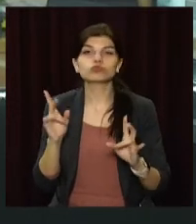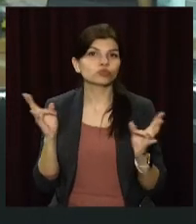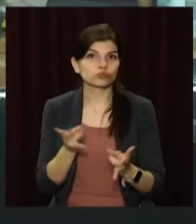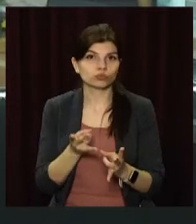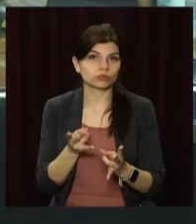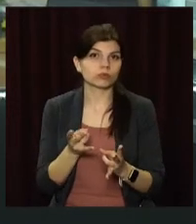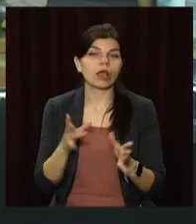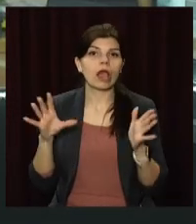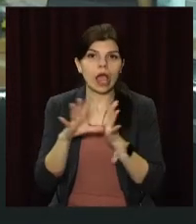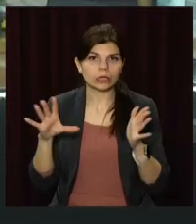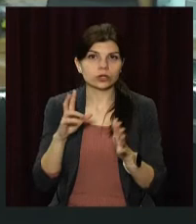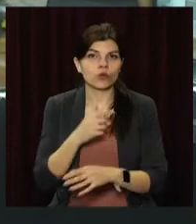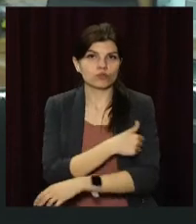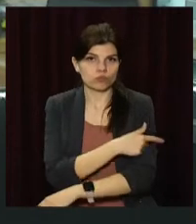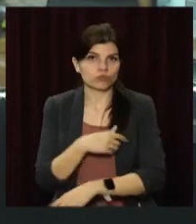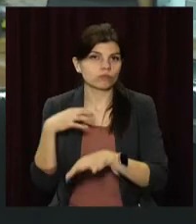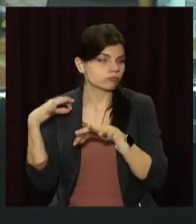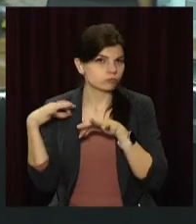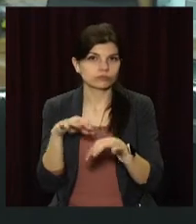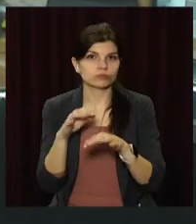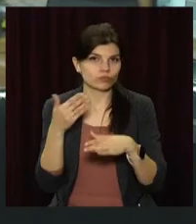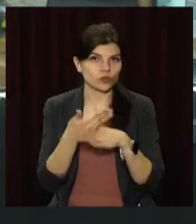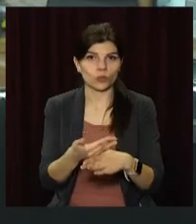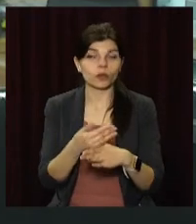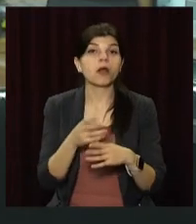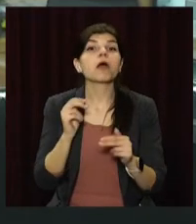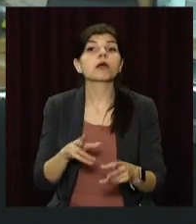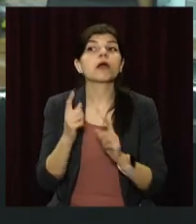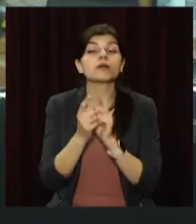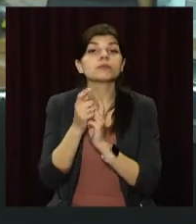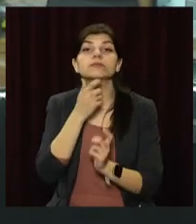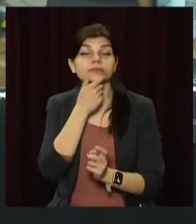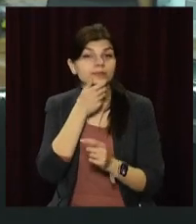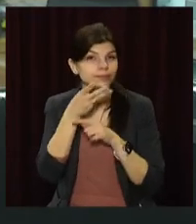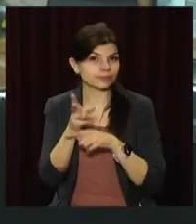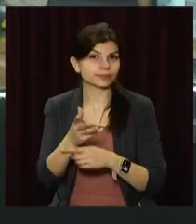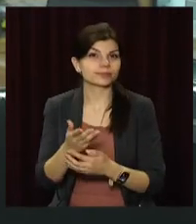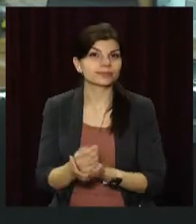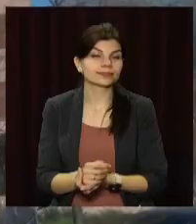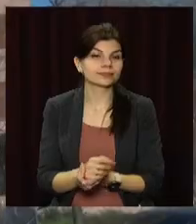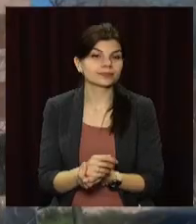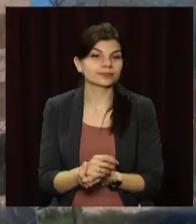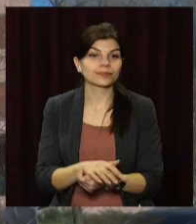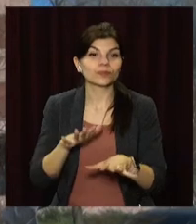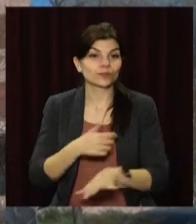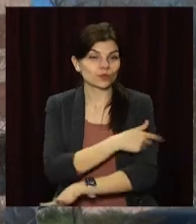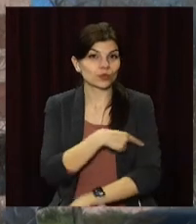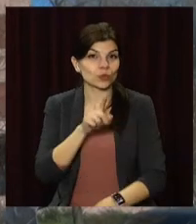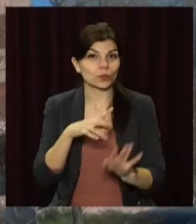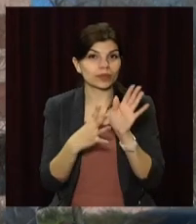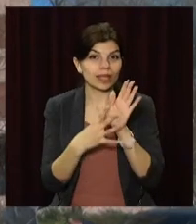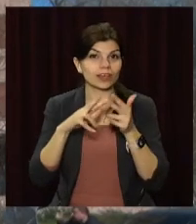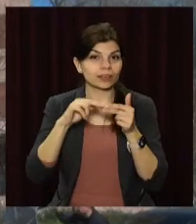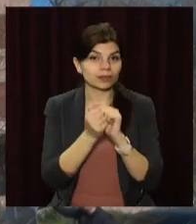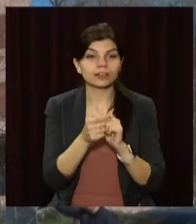отримати екстрену медичну допомогу. Як триває осучаснення – далі у сюжеті. У міській лікарні номер 9